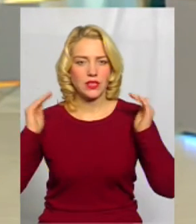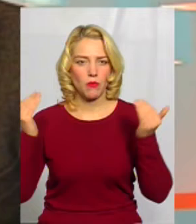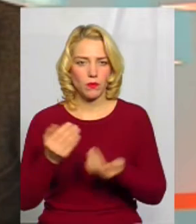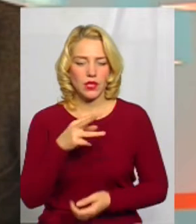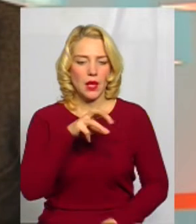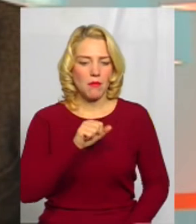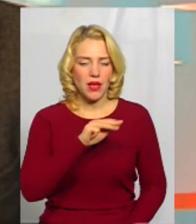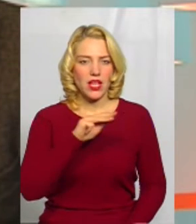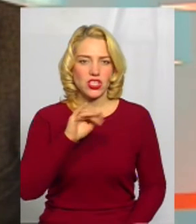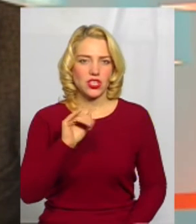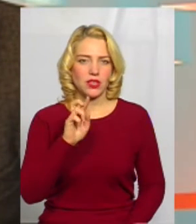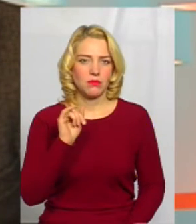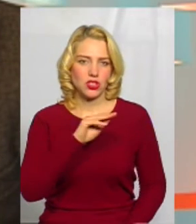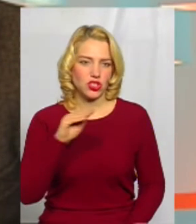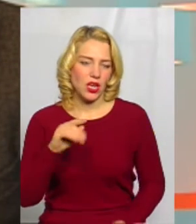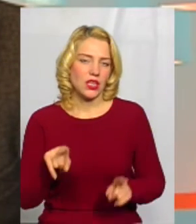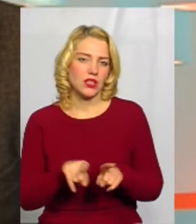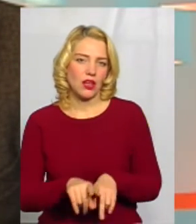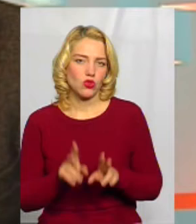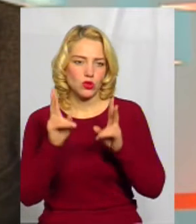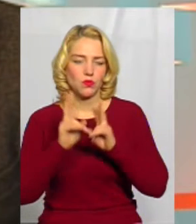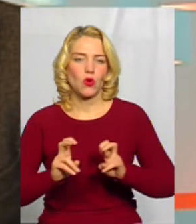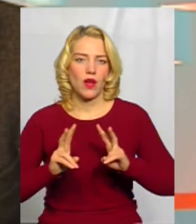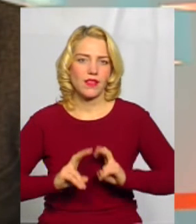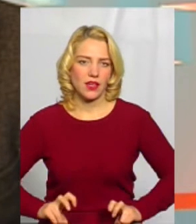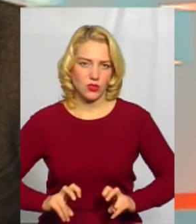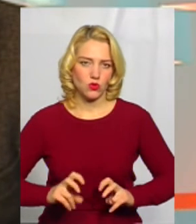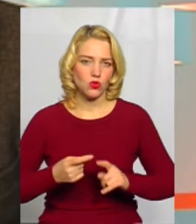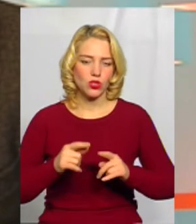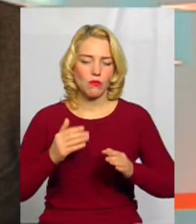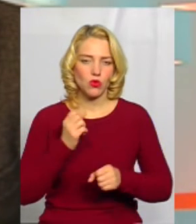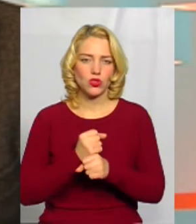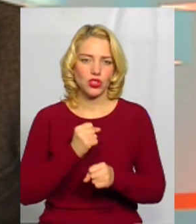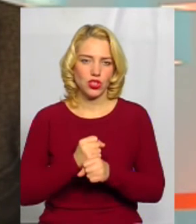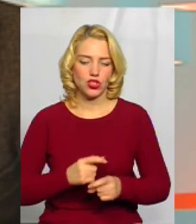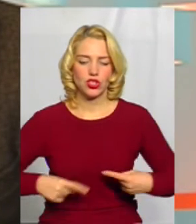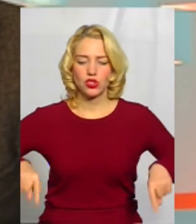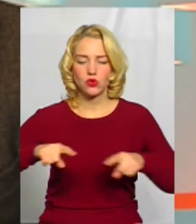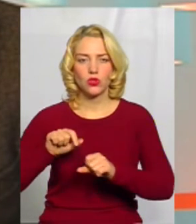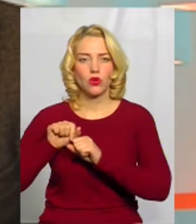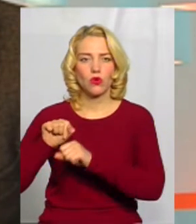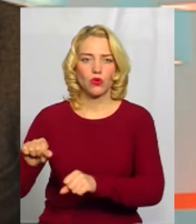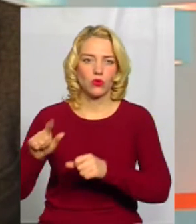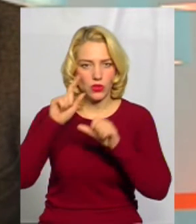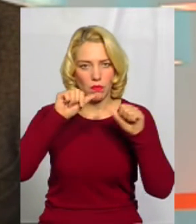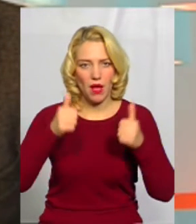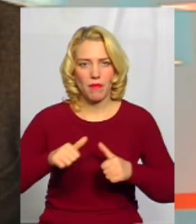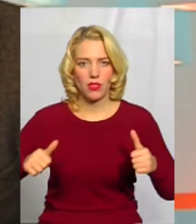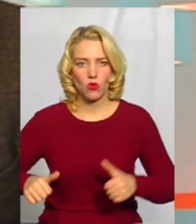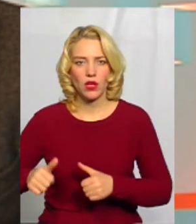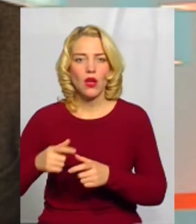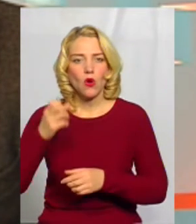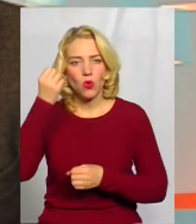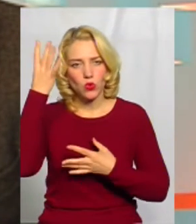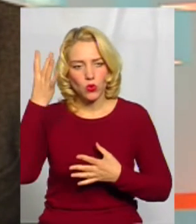Меджибіш зазначиться. І проаналізуємо діючі зони охорони пам'яток культурної спадщини. Станом на